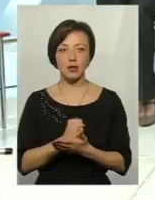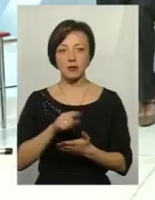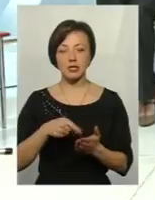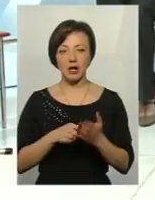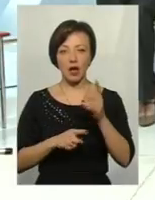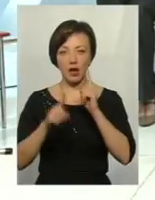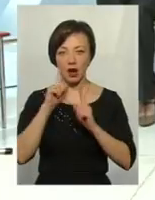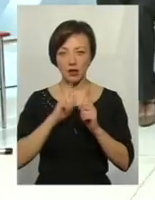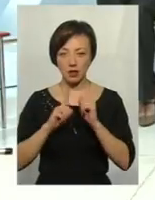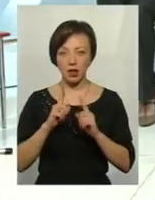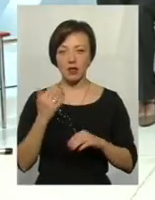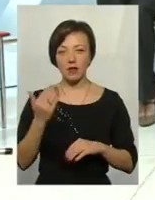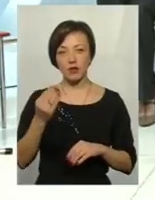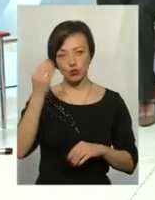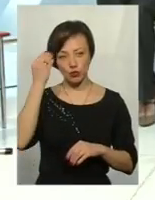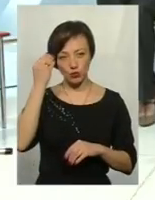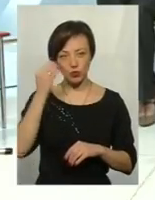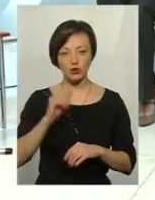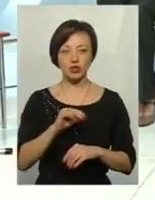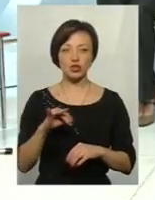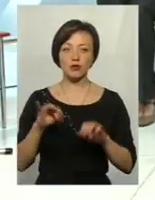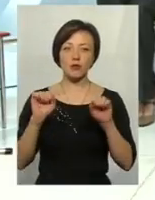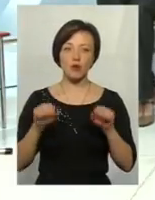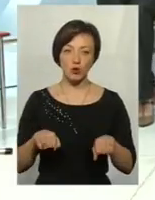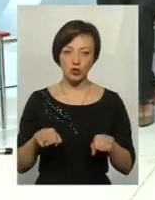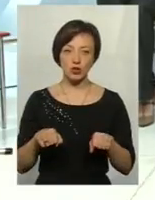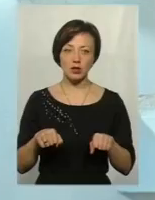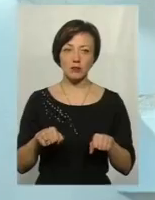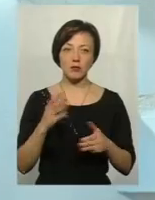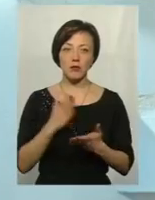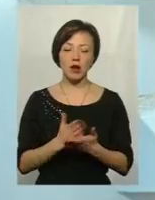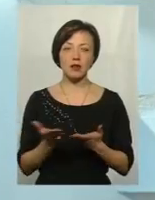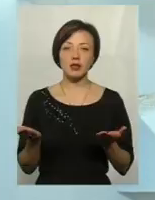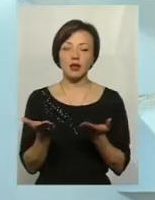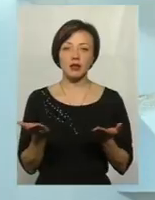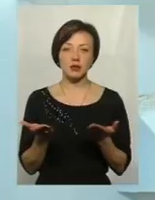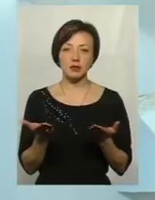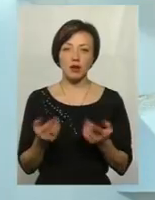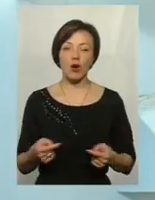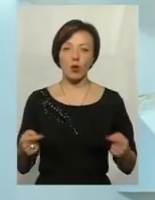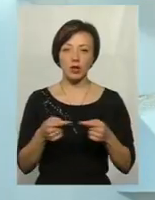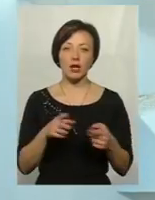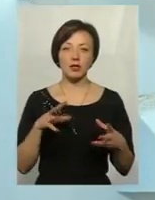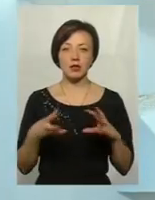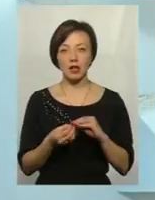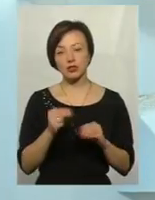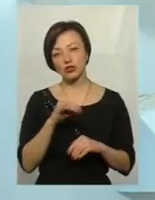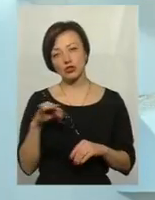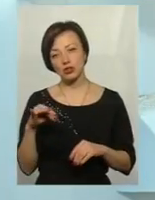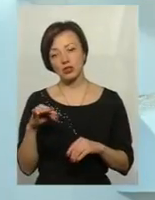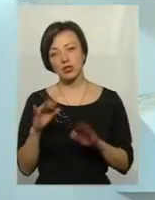міська рада, на вашу думку, чи може воно нести якісь конкретні наслідки? Чи це